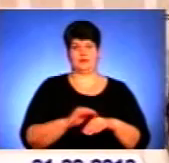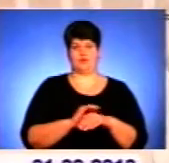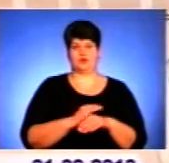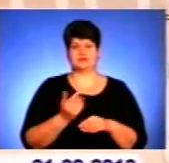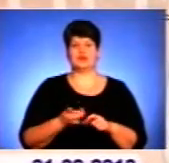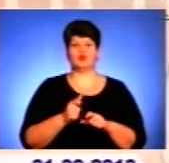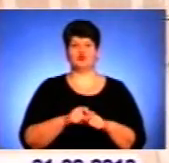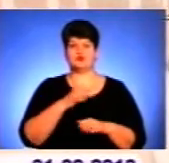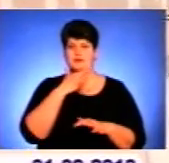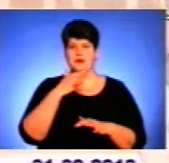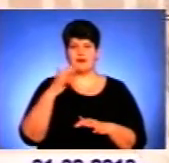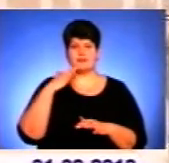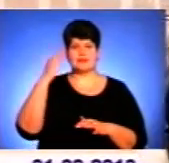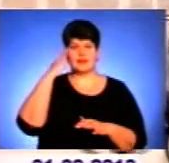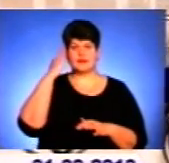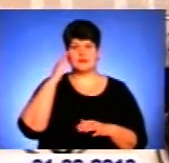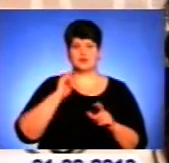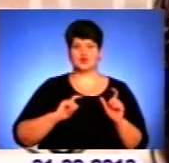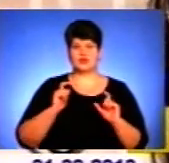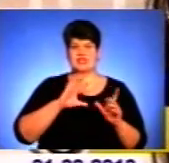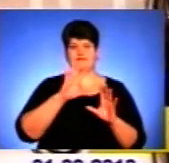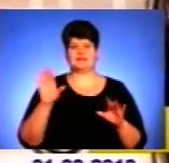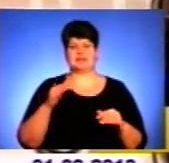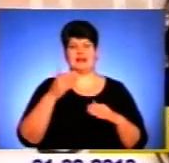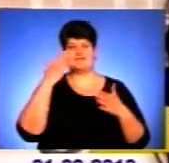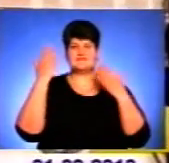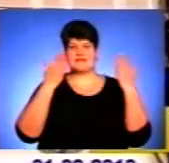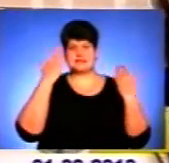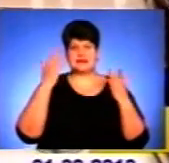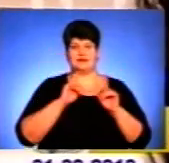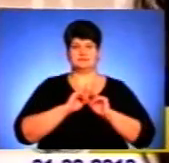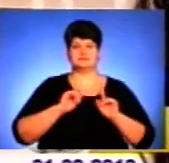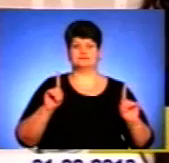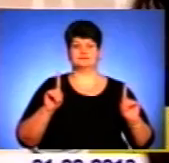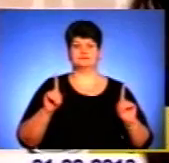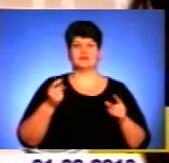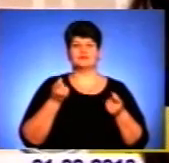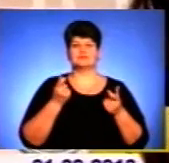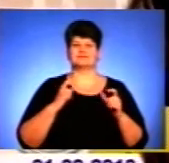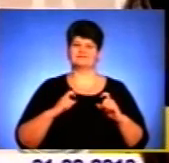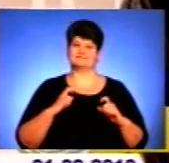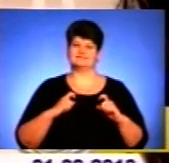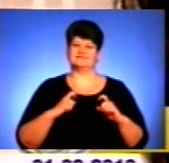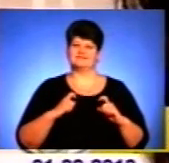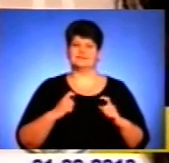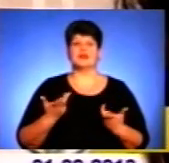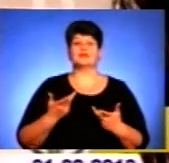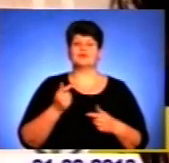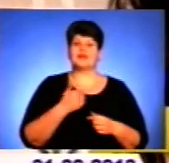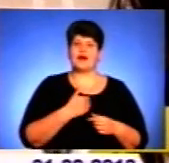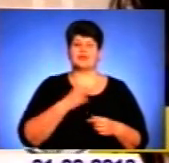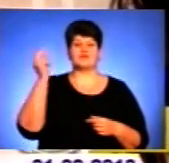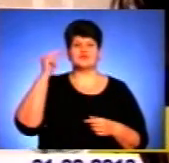багато талановитих студентів, вони всі веселі, креативні. Я, якщо чесно, трошки їм заздрюю. Тому що, коли я навчалася,